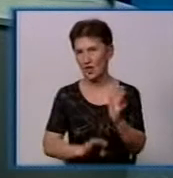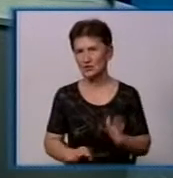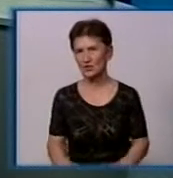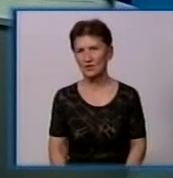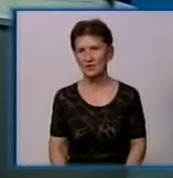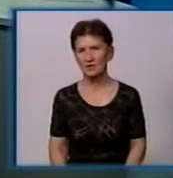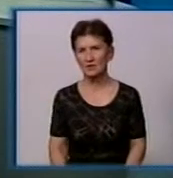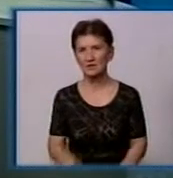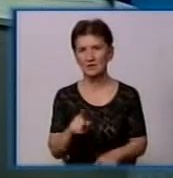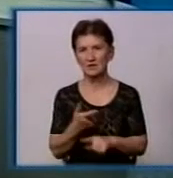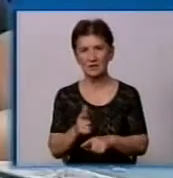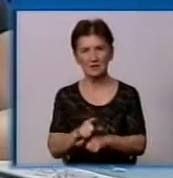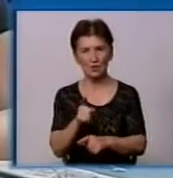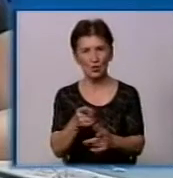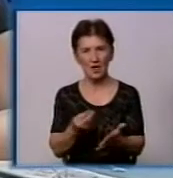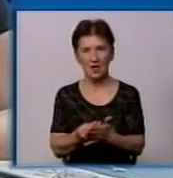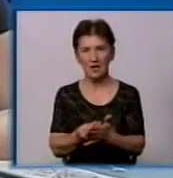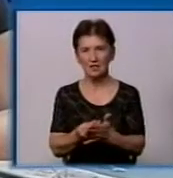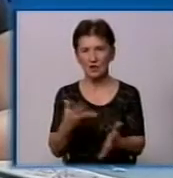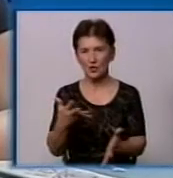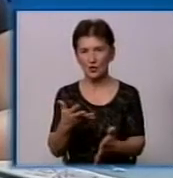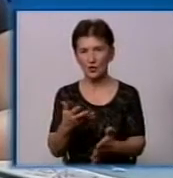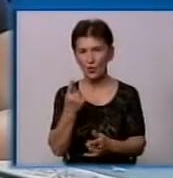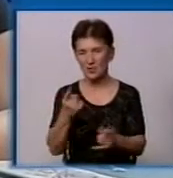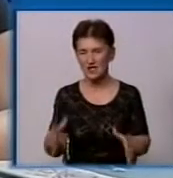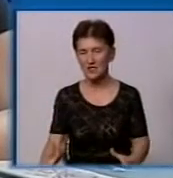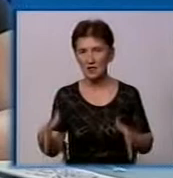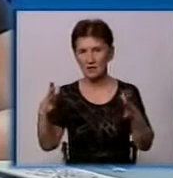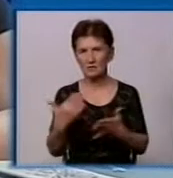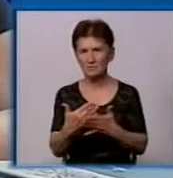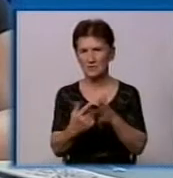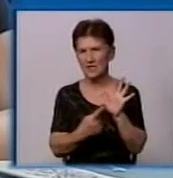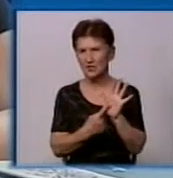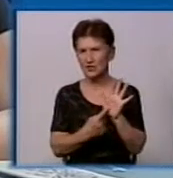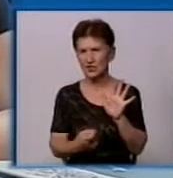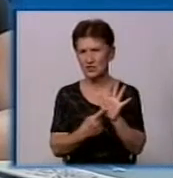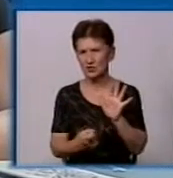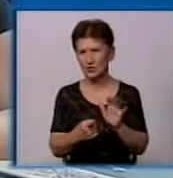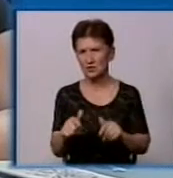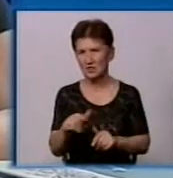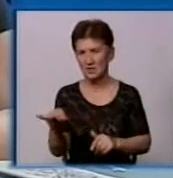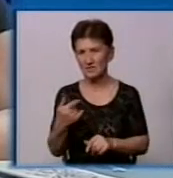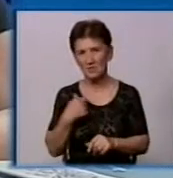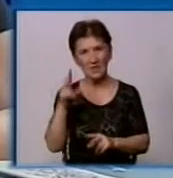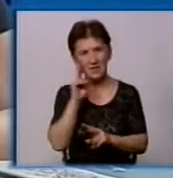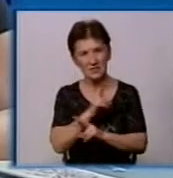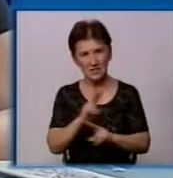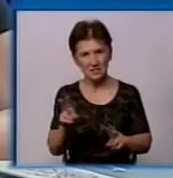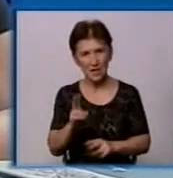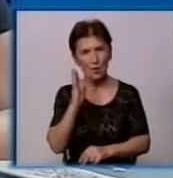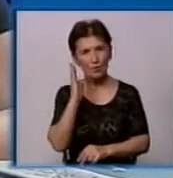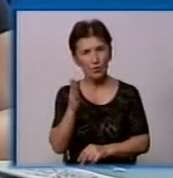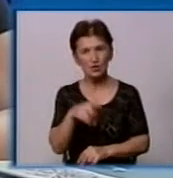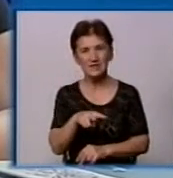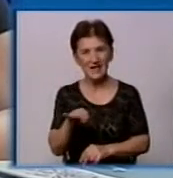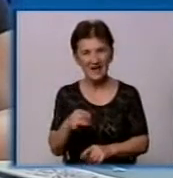Це дорогое удовольствие, встановка контейнерів. Один контейнер стоїть около 6 тисяч гривень. І ми не знаємо, будуть ли іменно ці контейнери